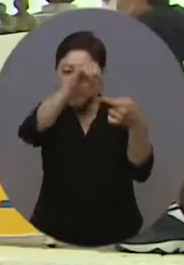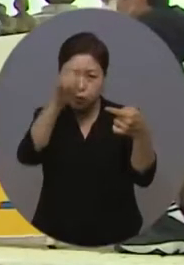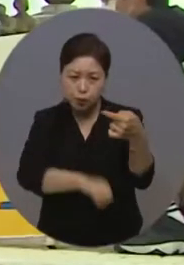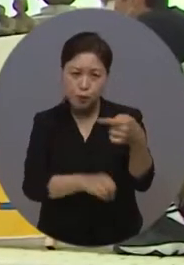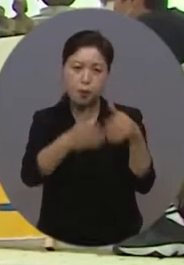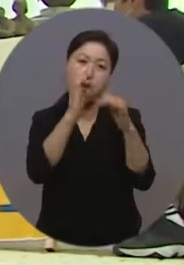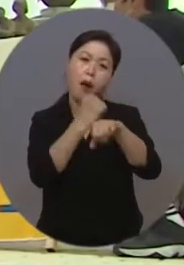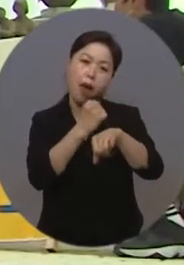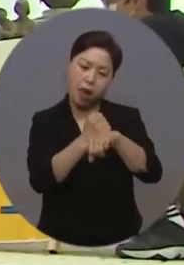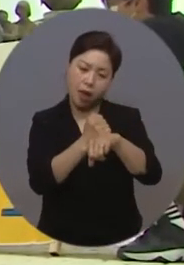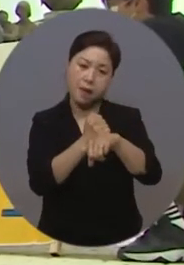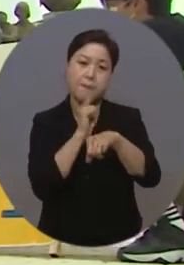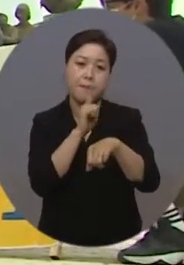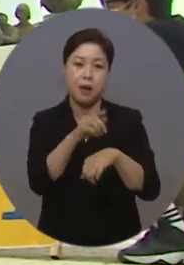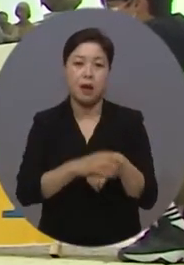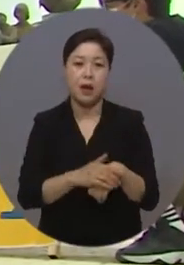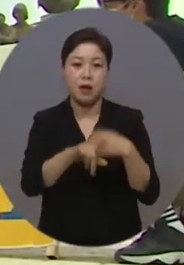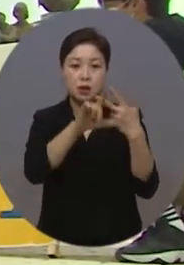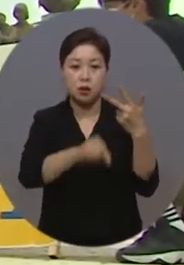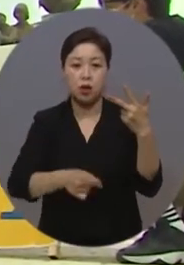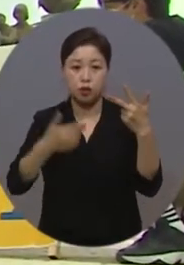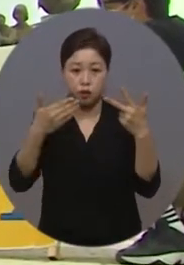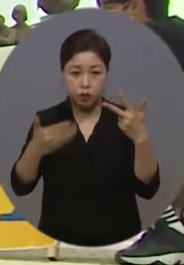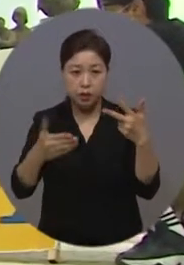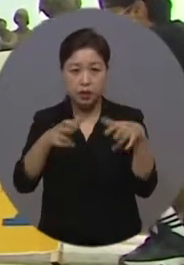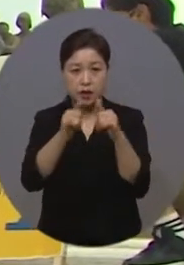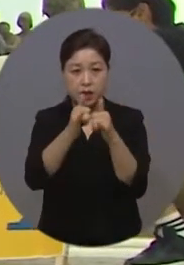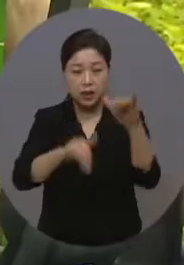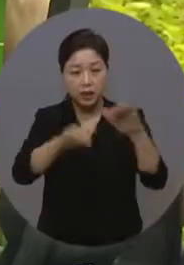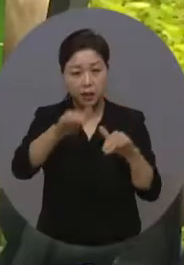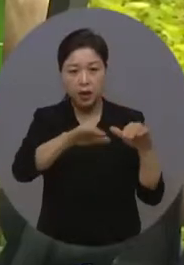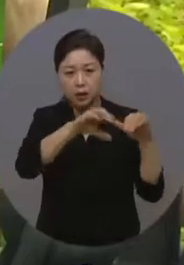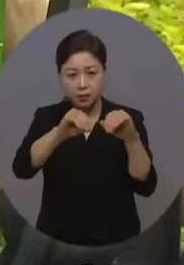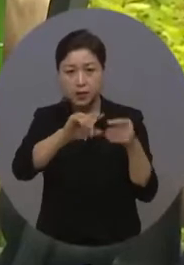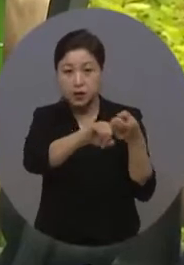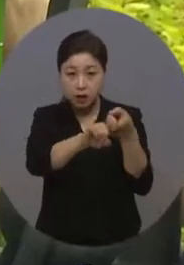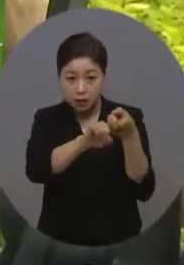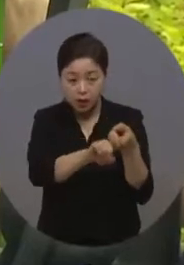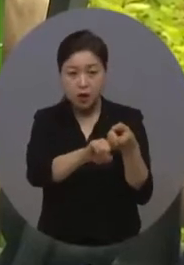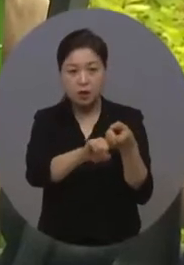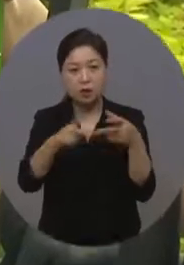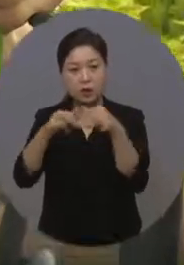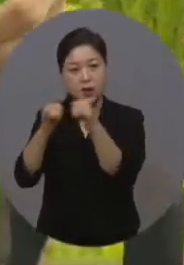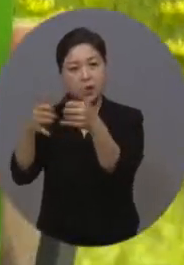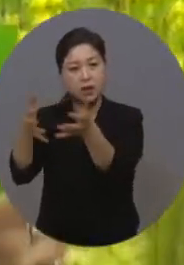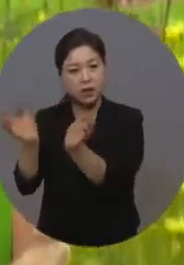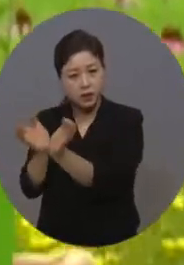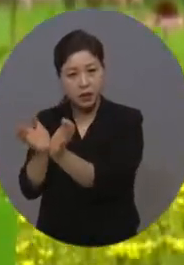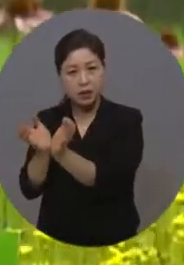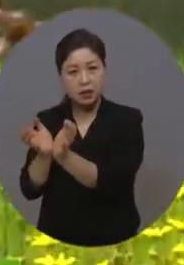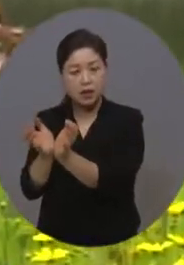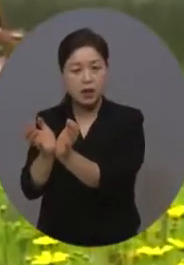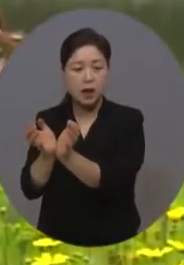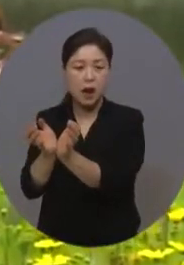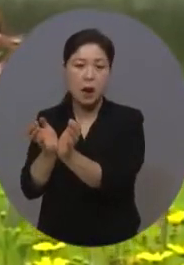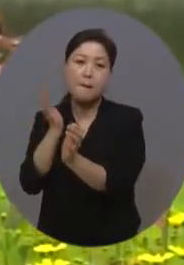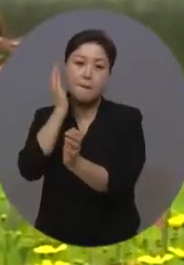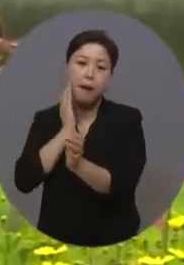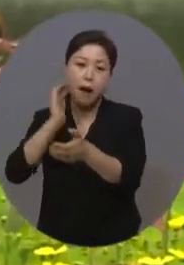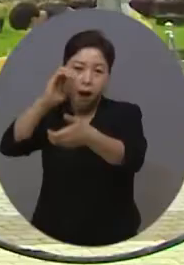지난 7월 9일 장애인 차별금지추진원대 등 장애인 나체들은 청와대 앞에서 기자회견을 열고 모든